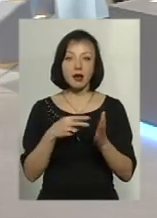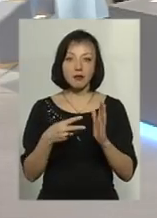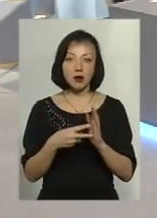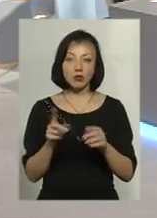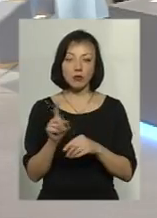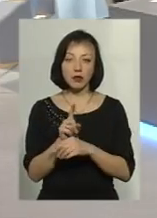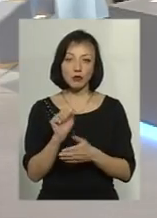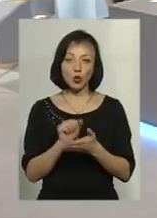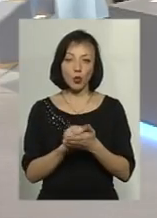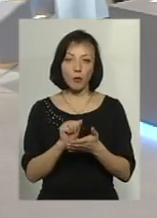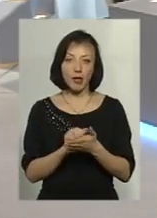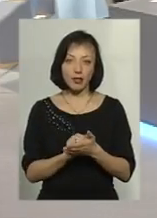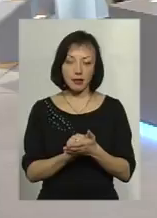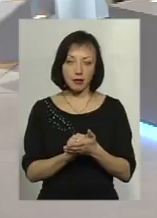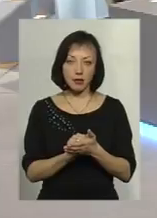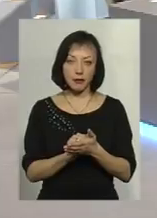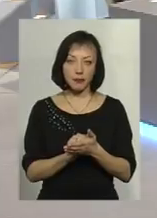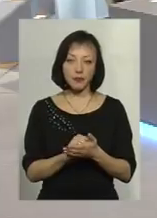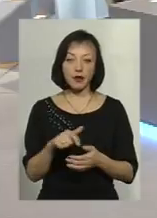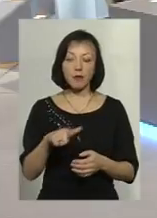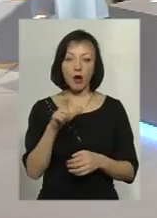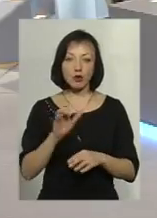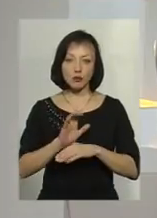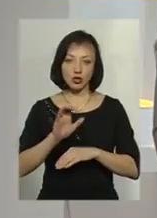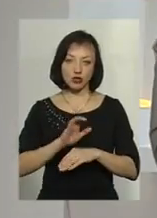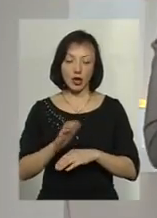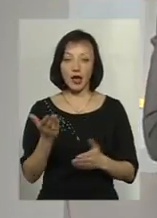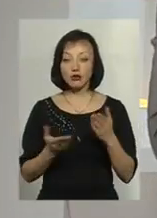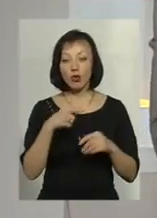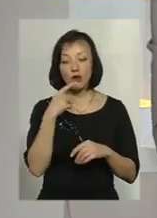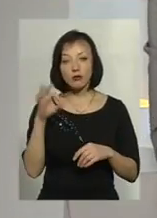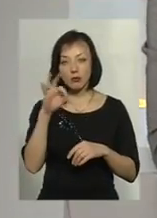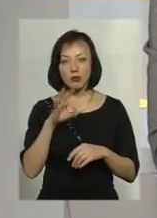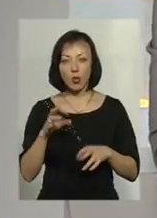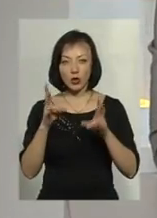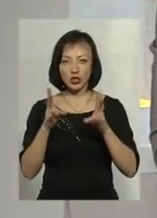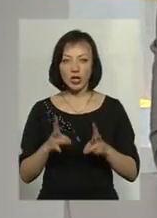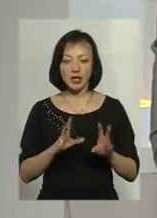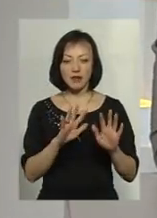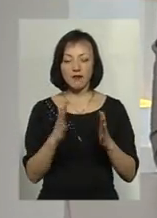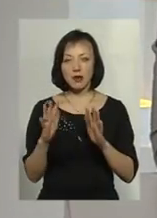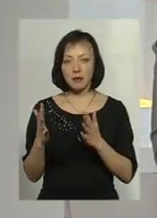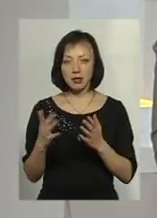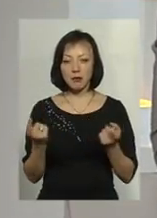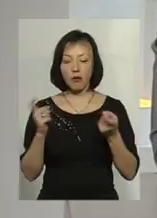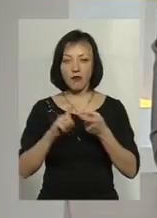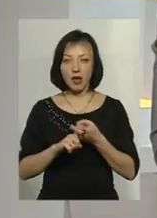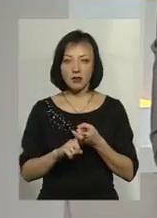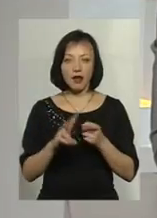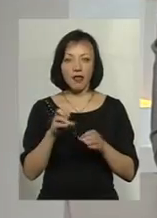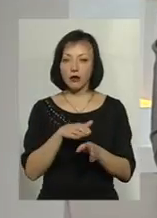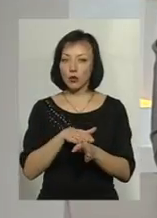нормативними документами по газопостачанню. Якщо говорити про нещасні випадки, пов'язані з